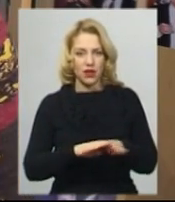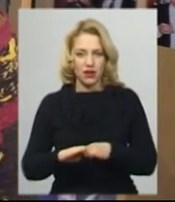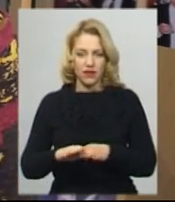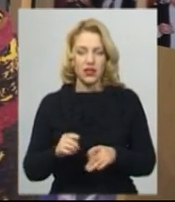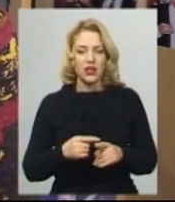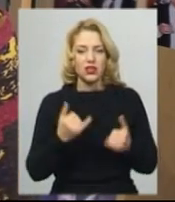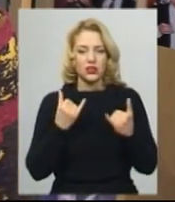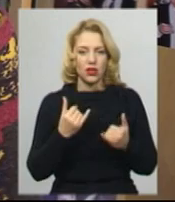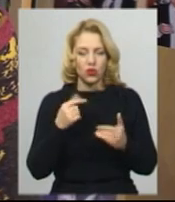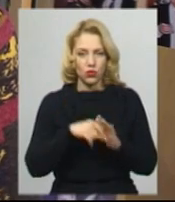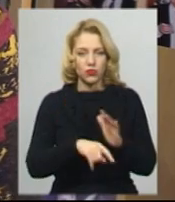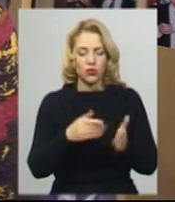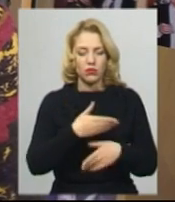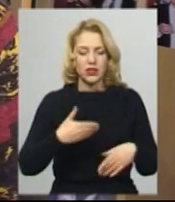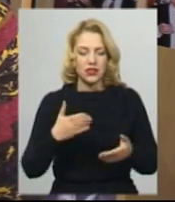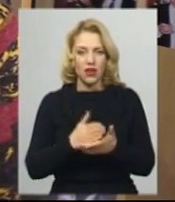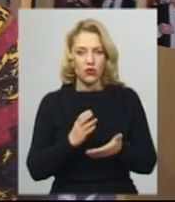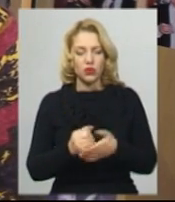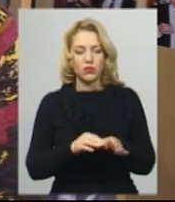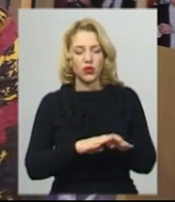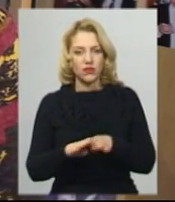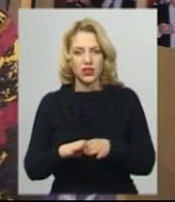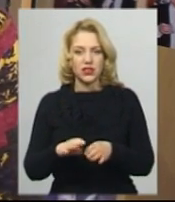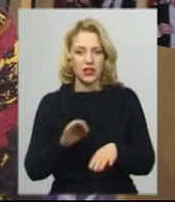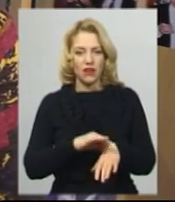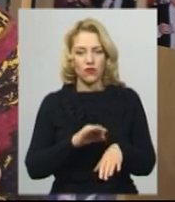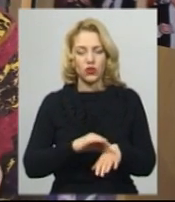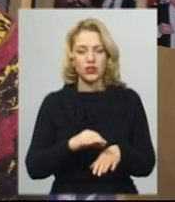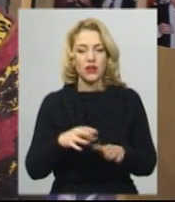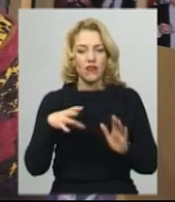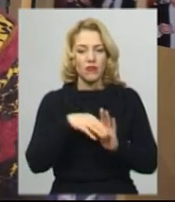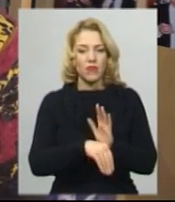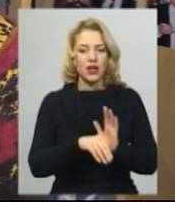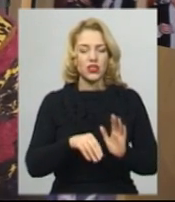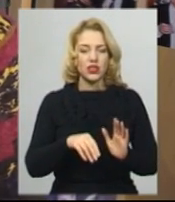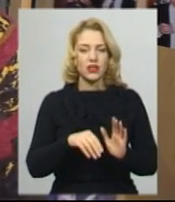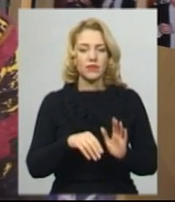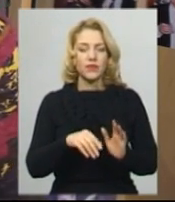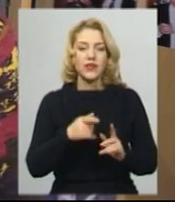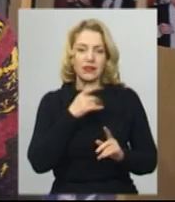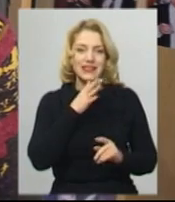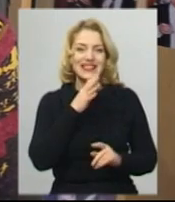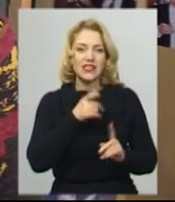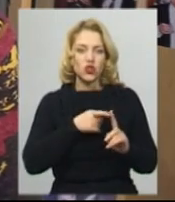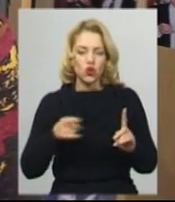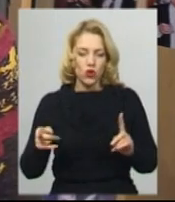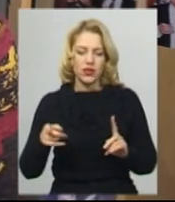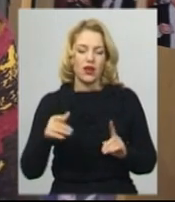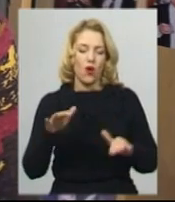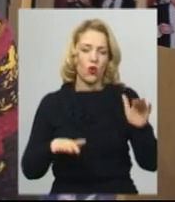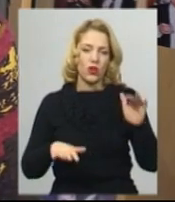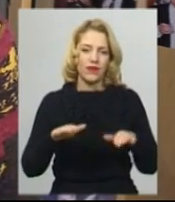знаходимося по рівню захворюваності в межах сезонних коливань. Епідемії